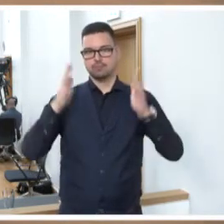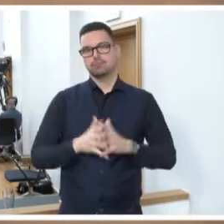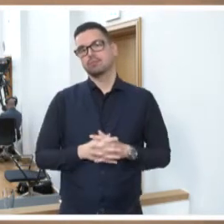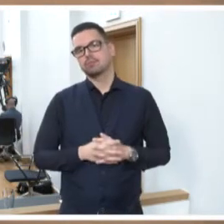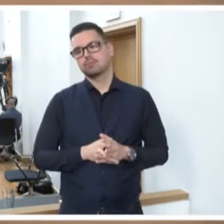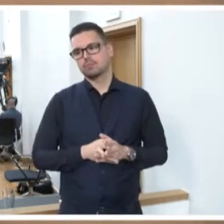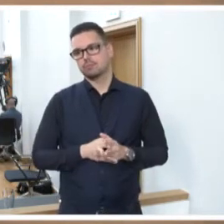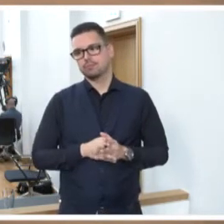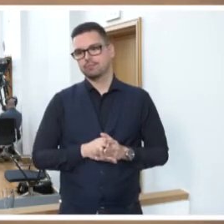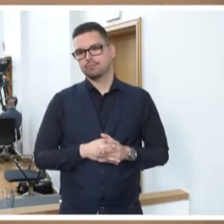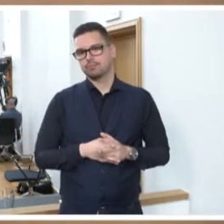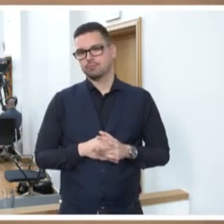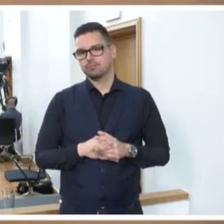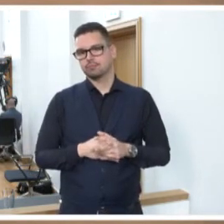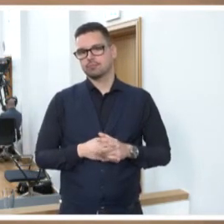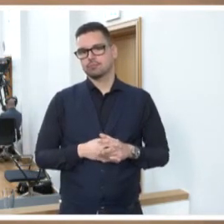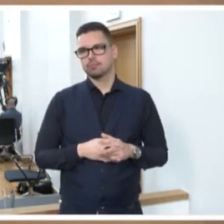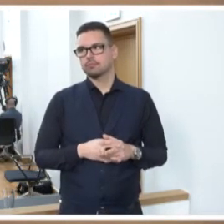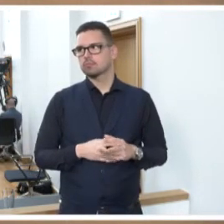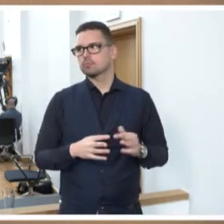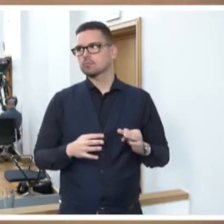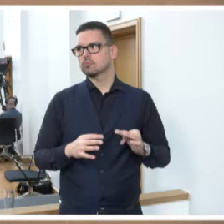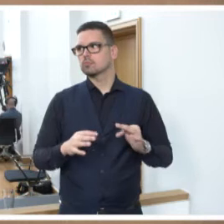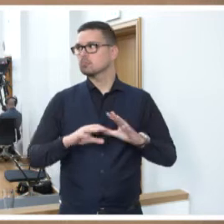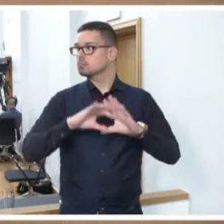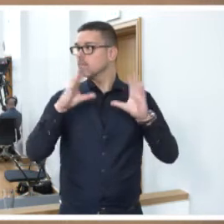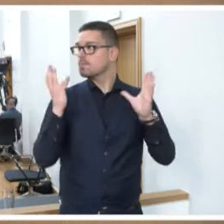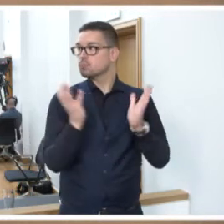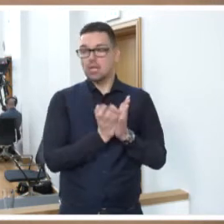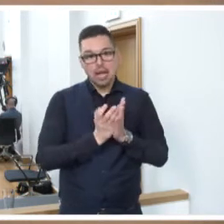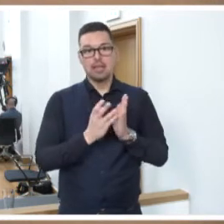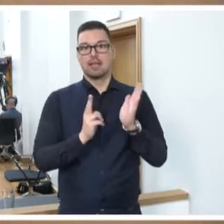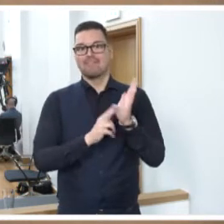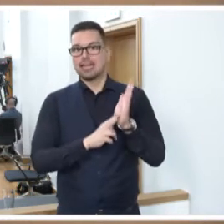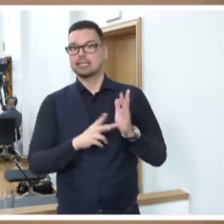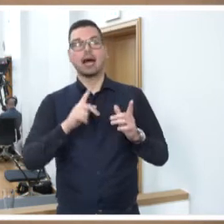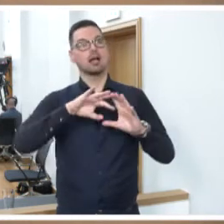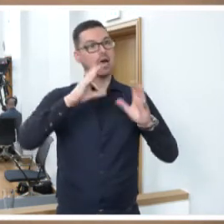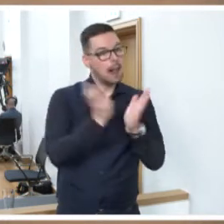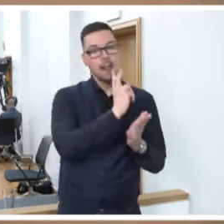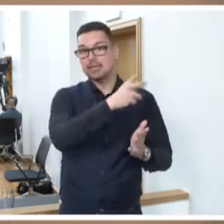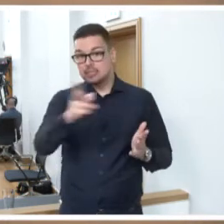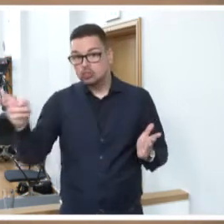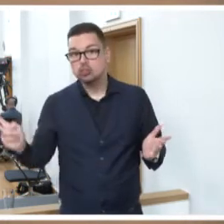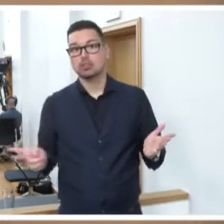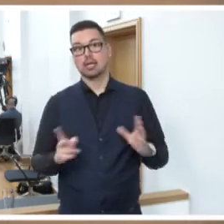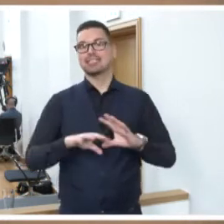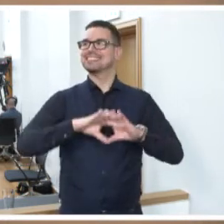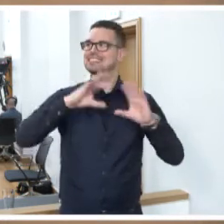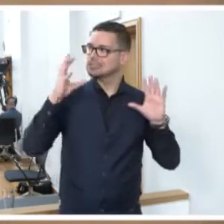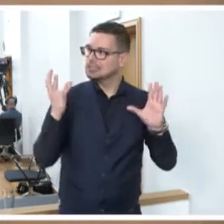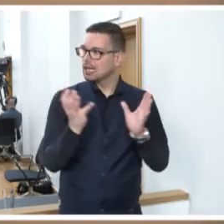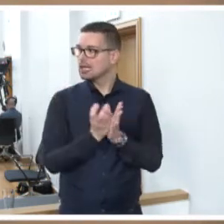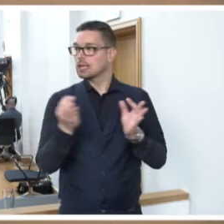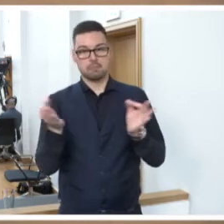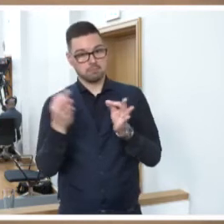Bei allem, bei aller Wertschätzung und aller Richtigkeit und aller Notwendigkeit, die